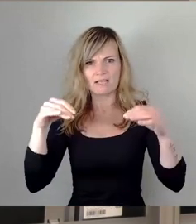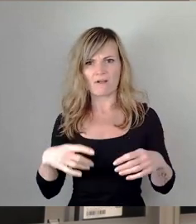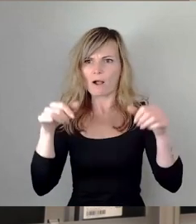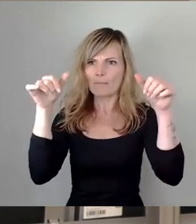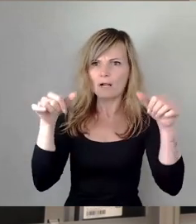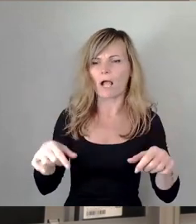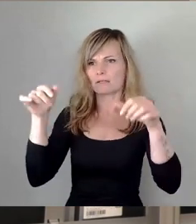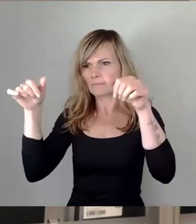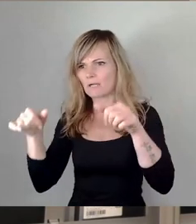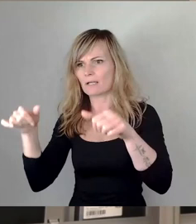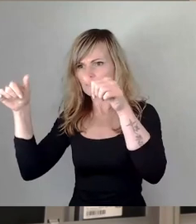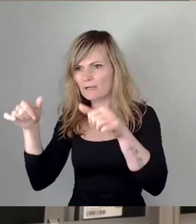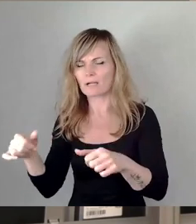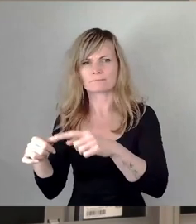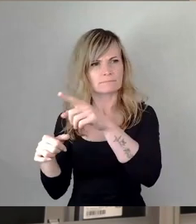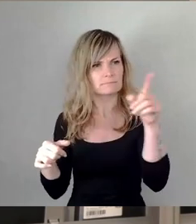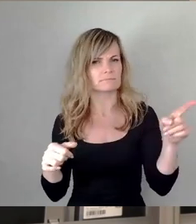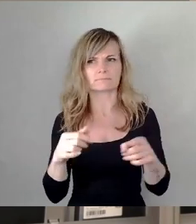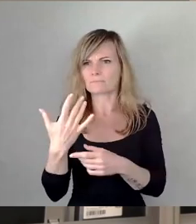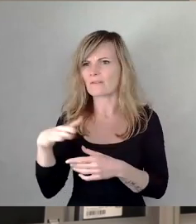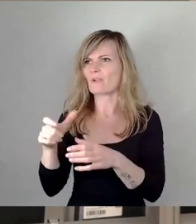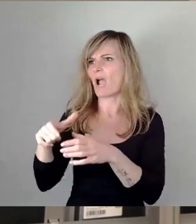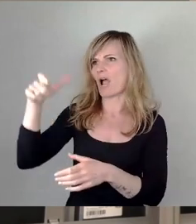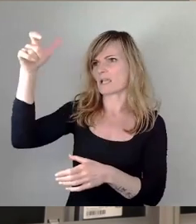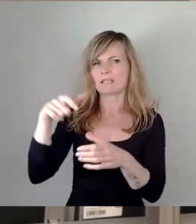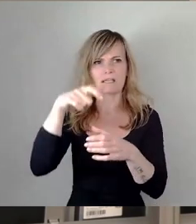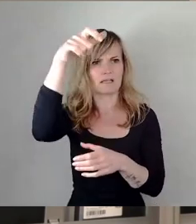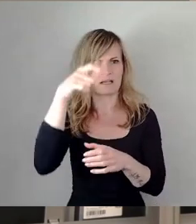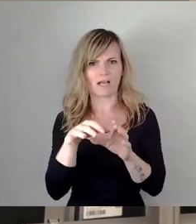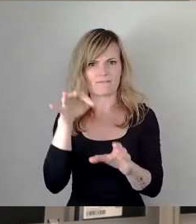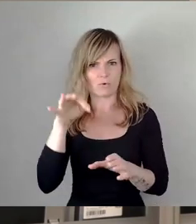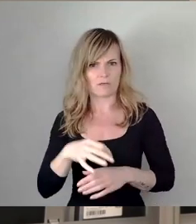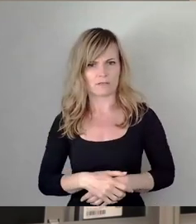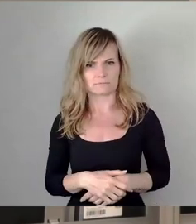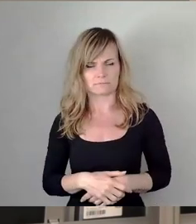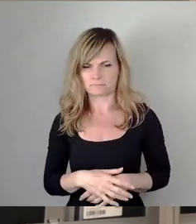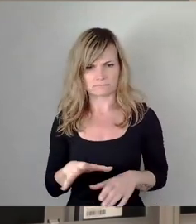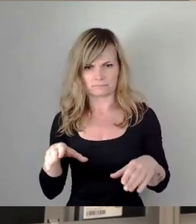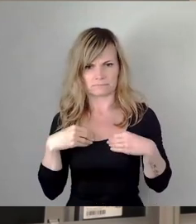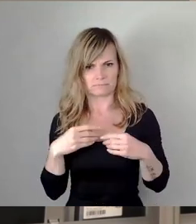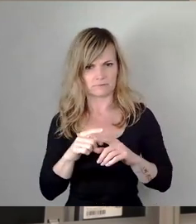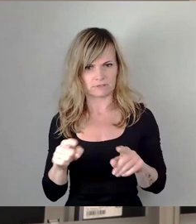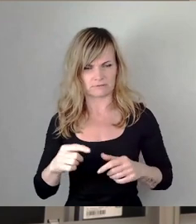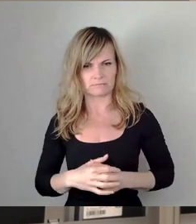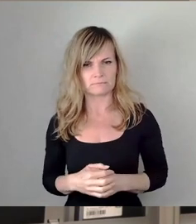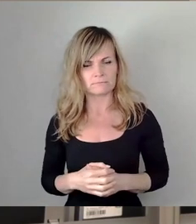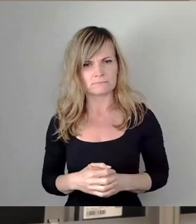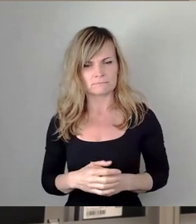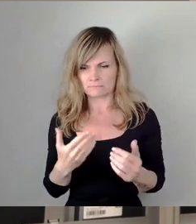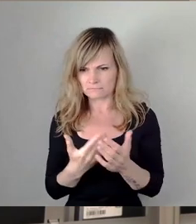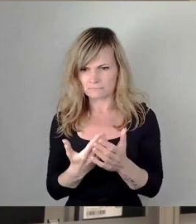freien Mast gefunden. Und das ist völlig inakzeptabel. Und das geht nicht. Und das ist der eigentliche Punkt, den wir mal,